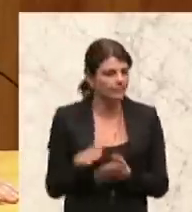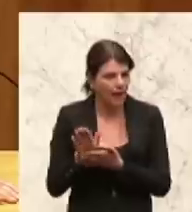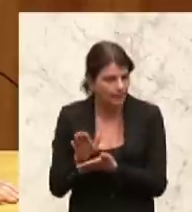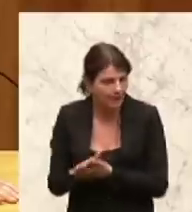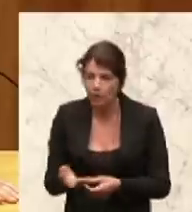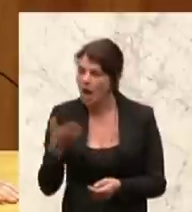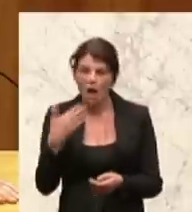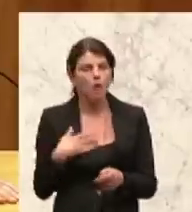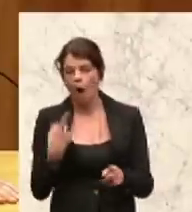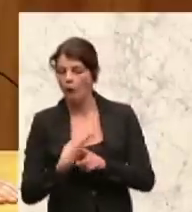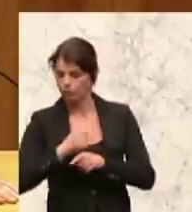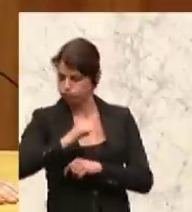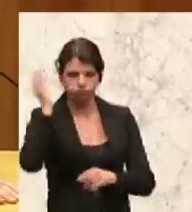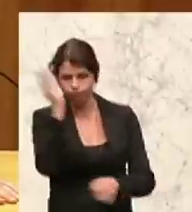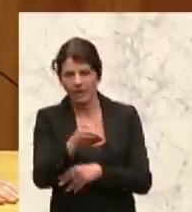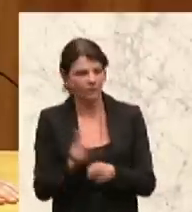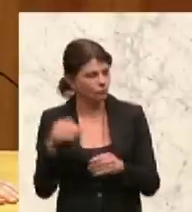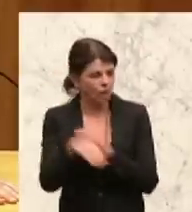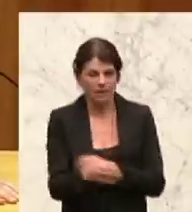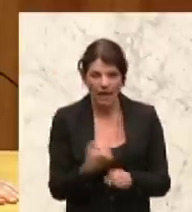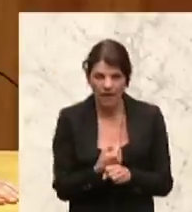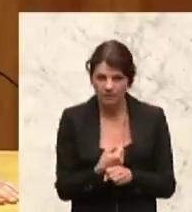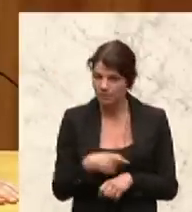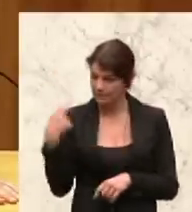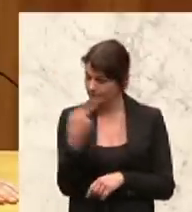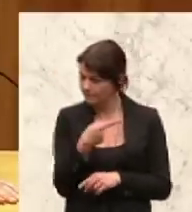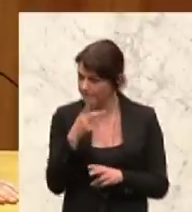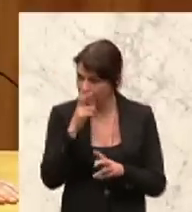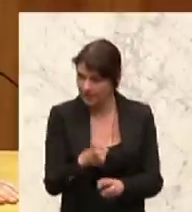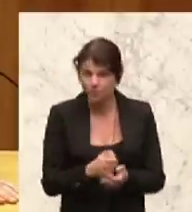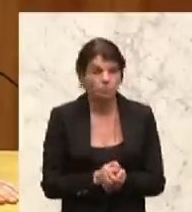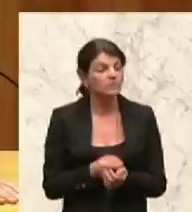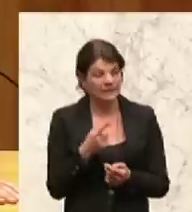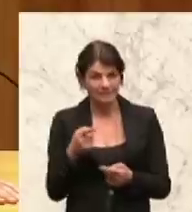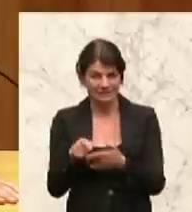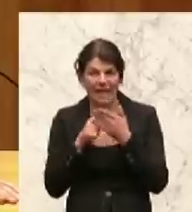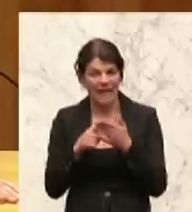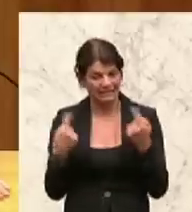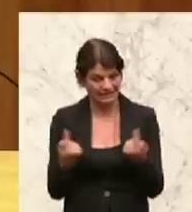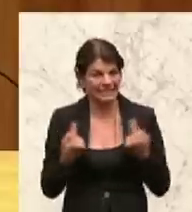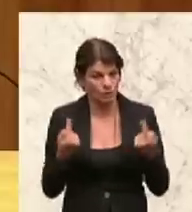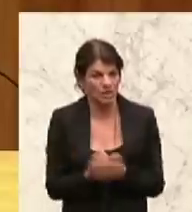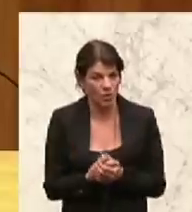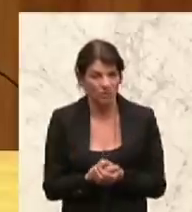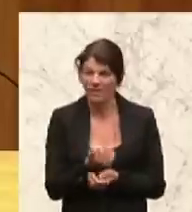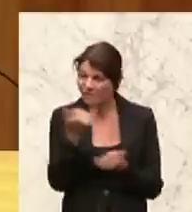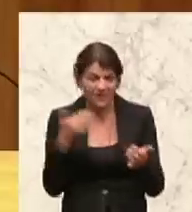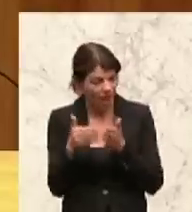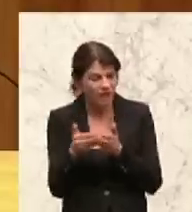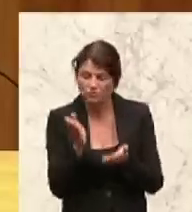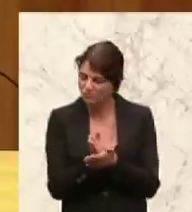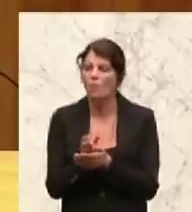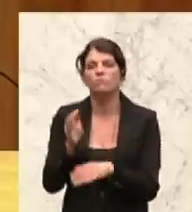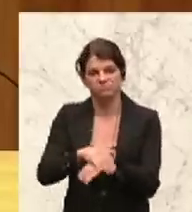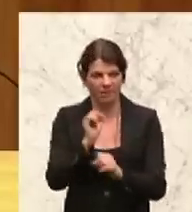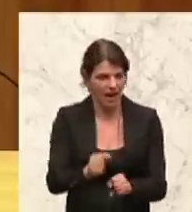gefahren wird. Diese Paralyse kennzeichnet die Situation, und die Friktion ist vorgezeichnet. Und jetzt, dieses